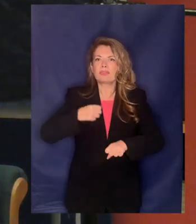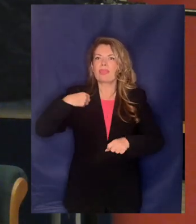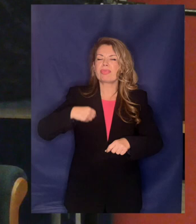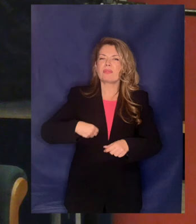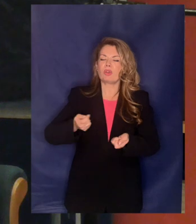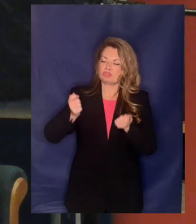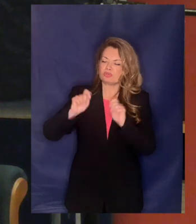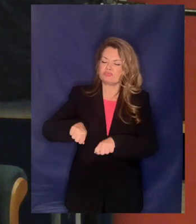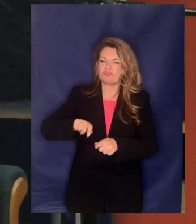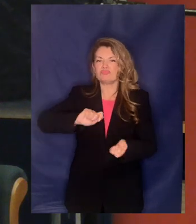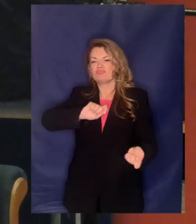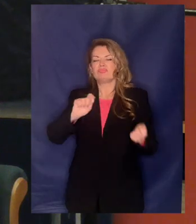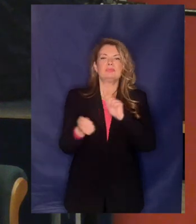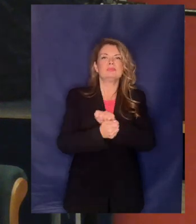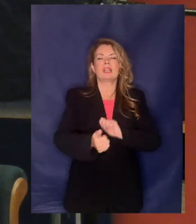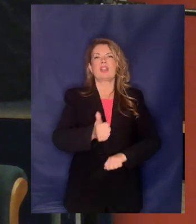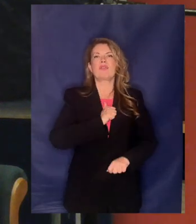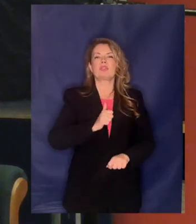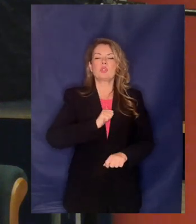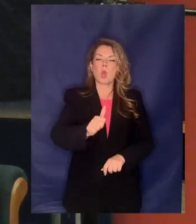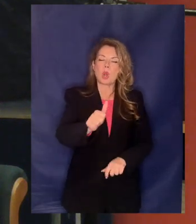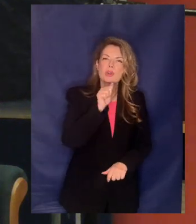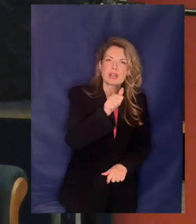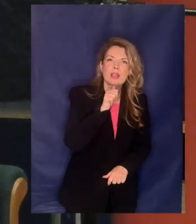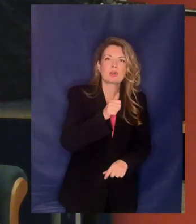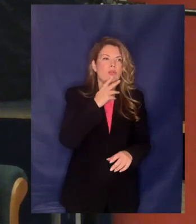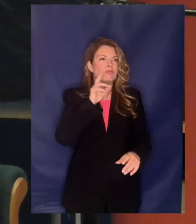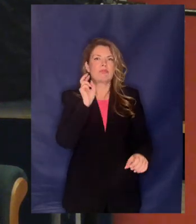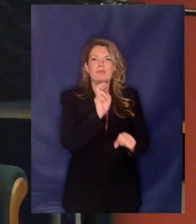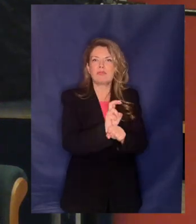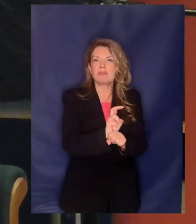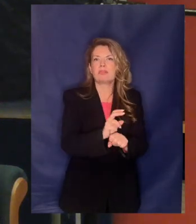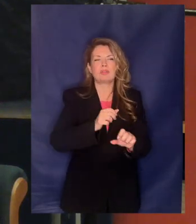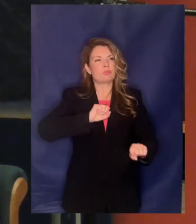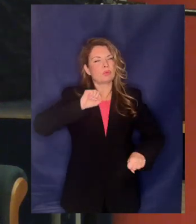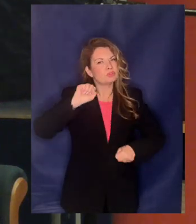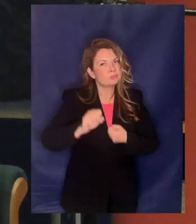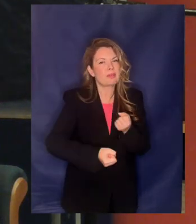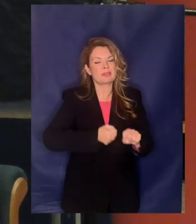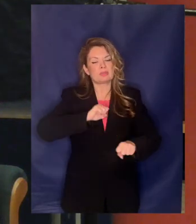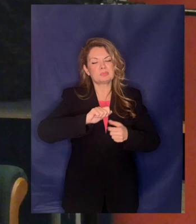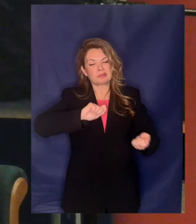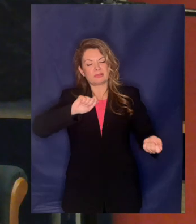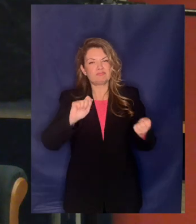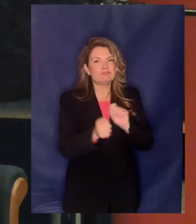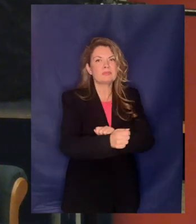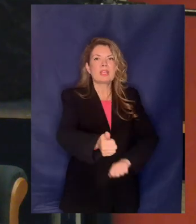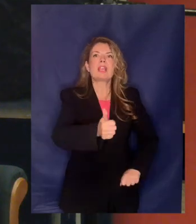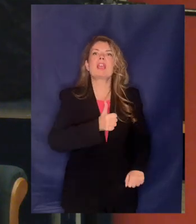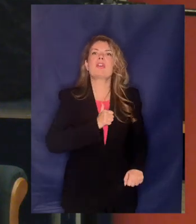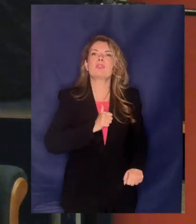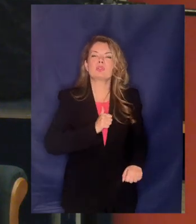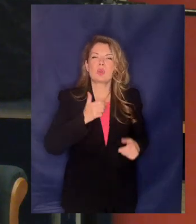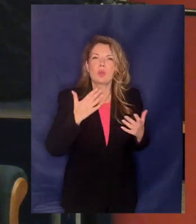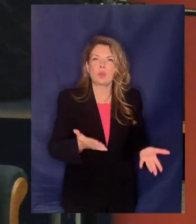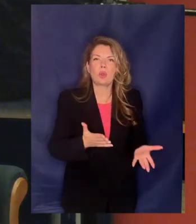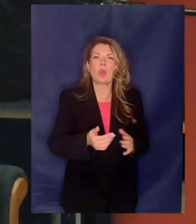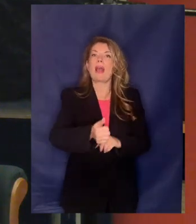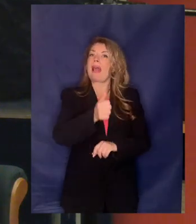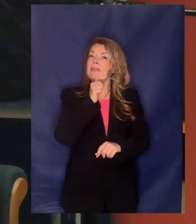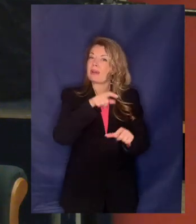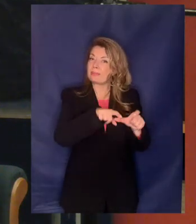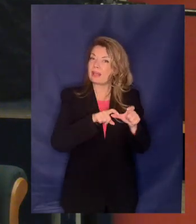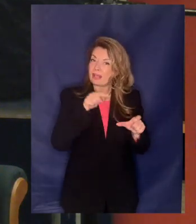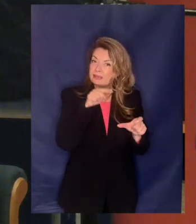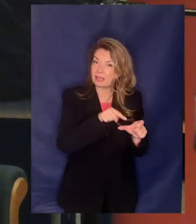προσπάθησαν να ιδιωτικοποιήσουν τα αποθέματα νερού με το ΕΕΣ προσπάθησαν να ιδιωτικοποιήσουν την ΕΕΔΑΠ μην